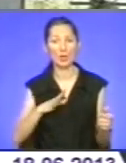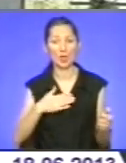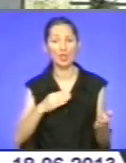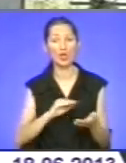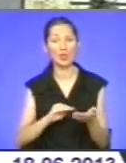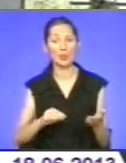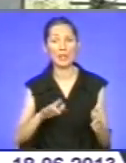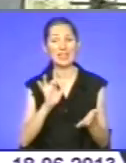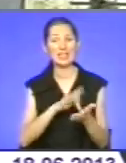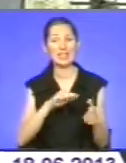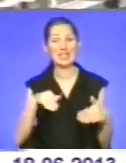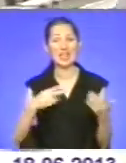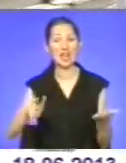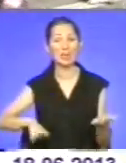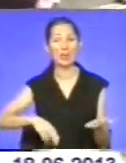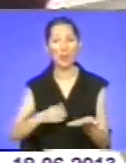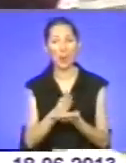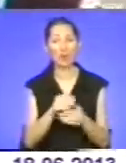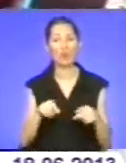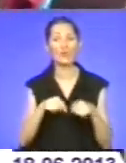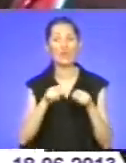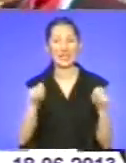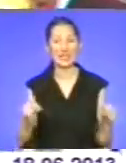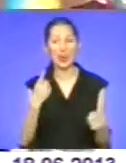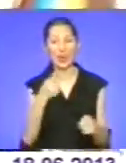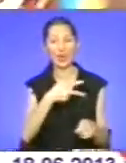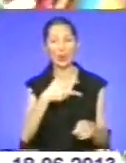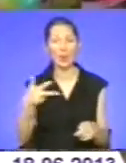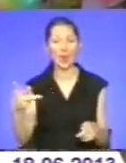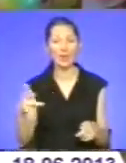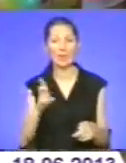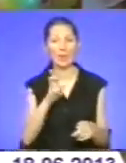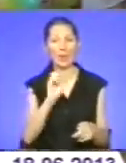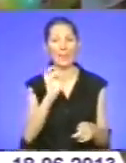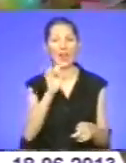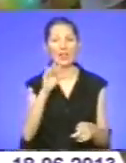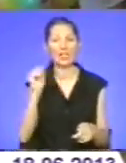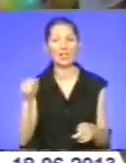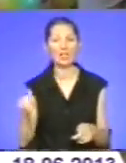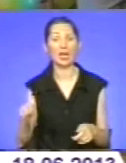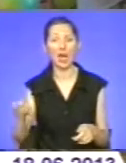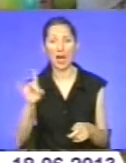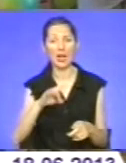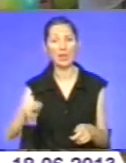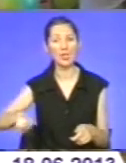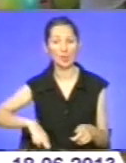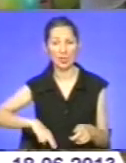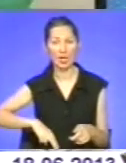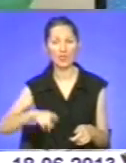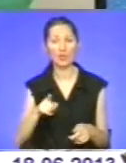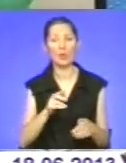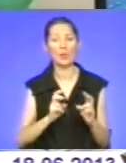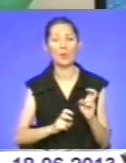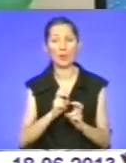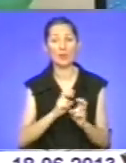надання адміністративних послуг відкрили на першому поверсі Бережанської райдержадміністрації. У ньому підприємці отримають 69